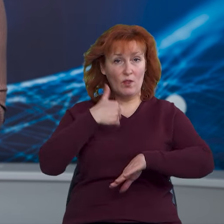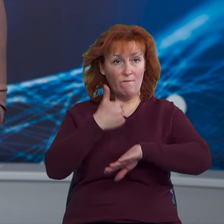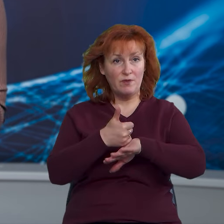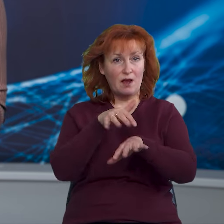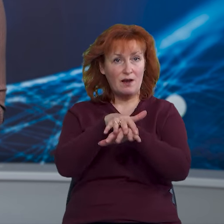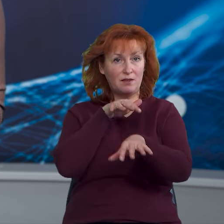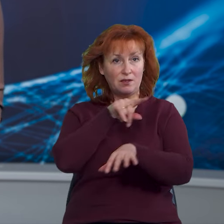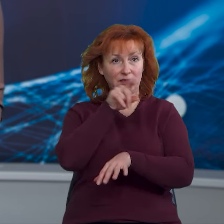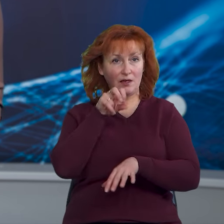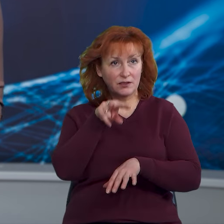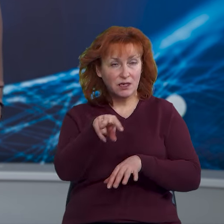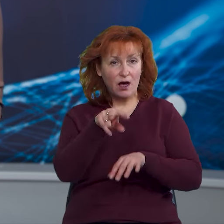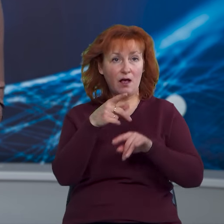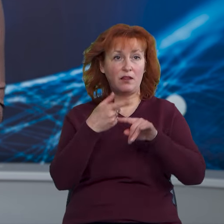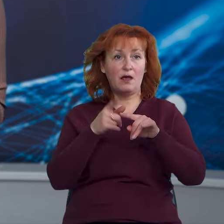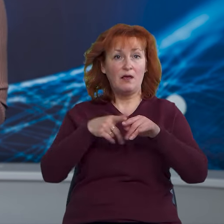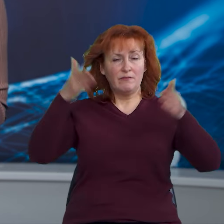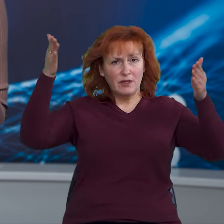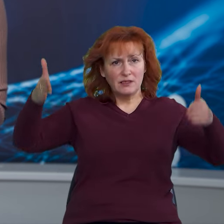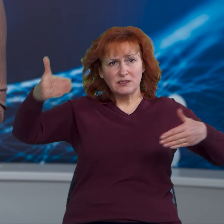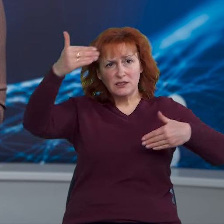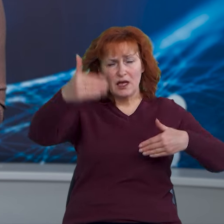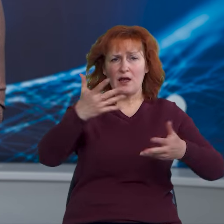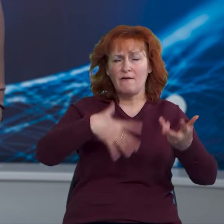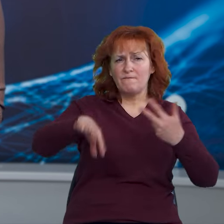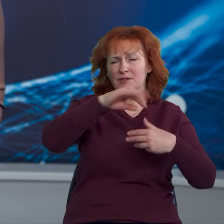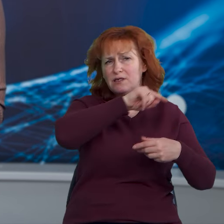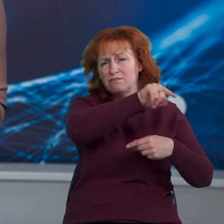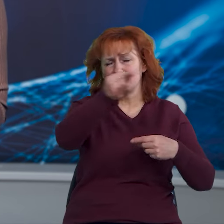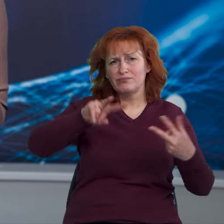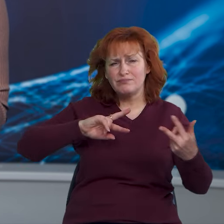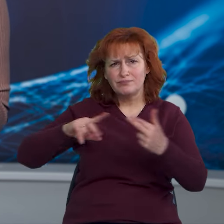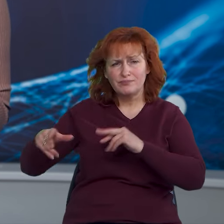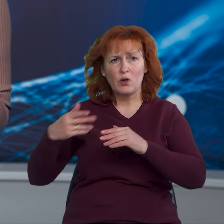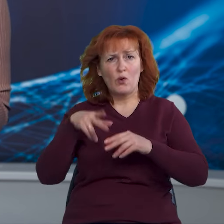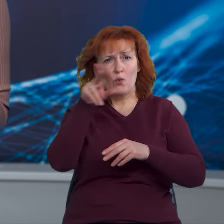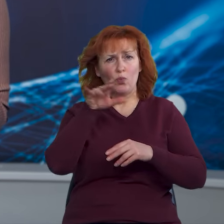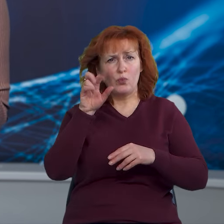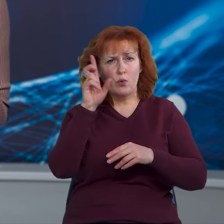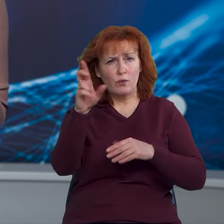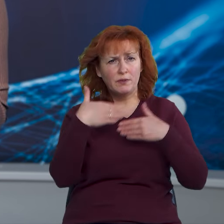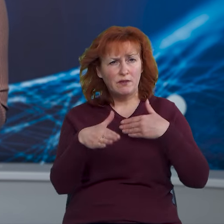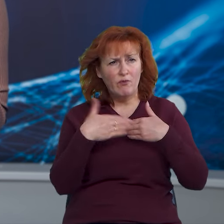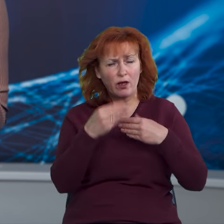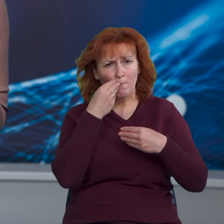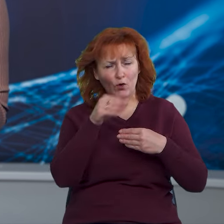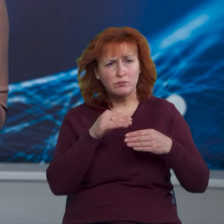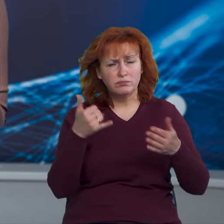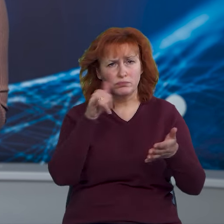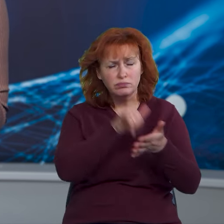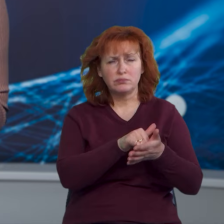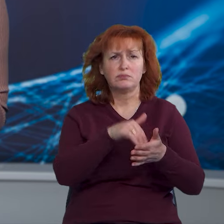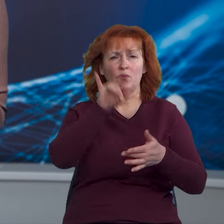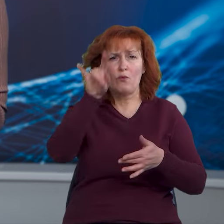встановили підвісну стелю. А у театрі повністю замінили всі вікна та вхідні дубові двері. Про це сказав директор